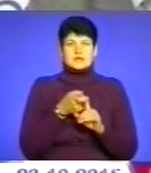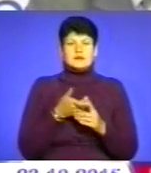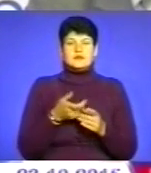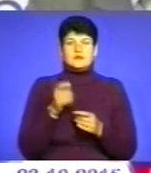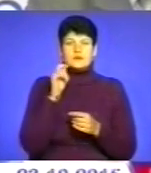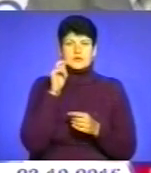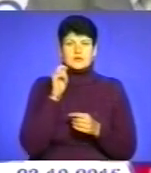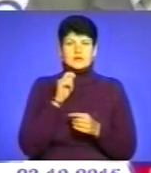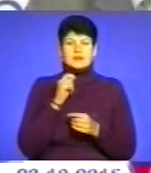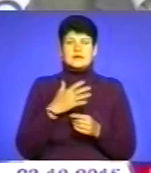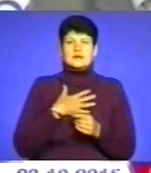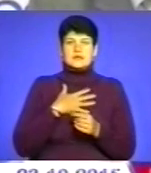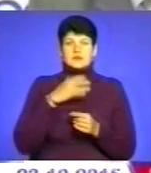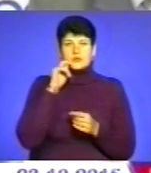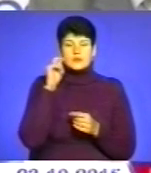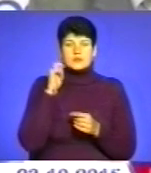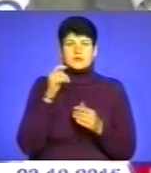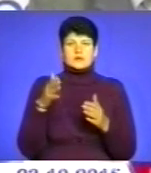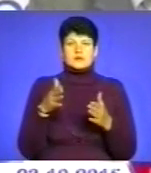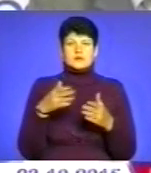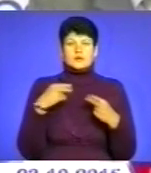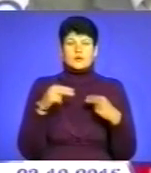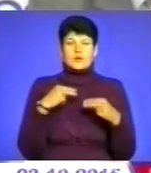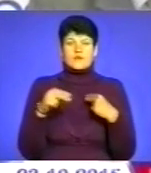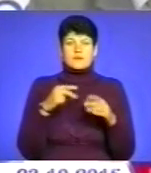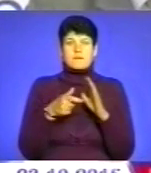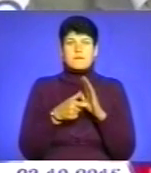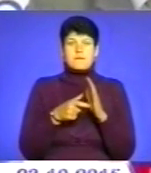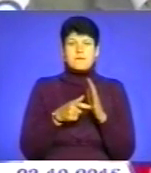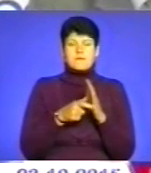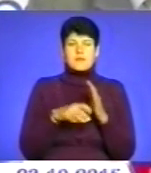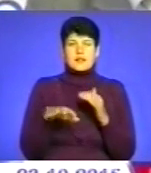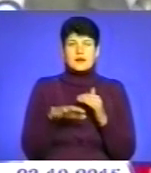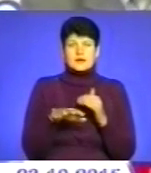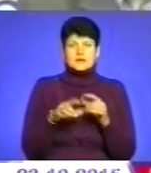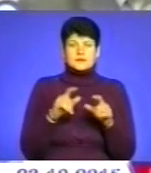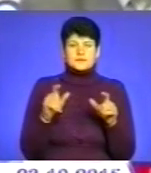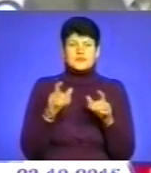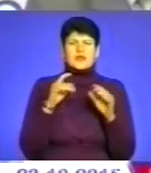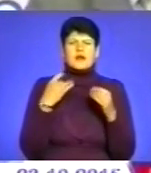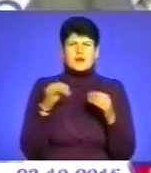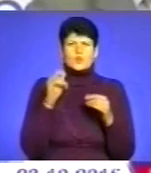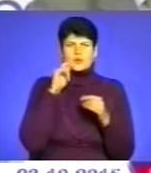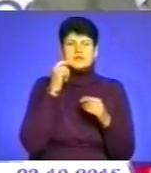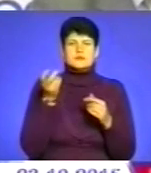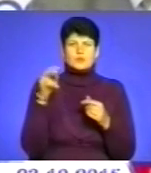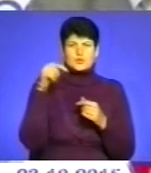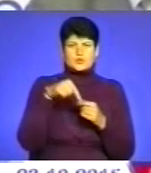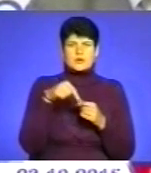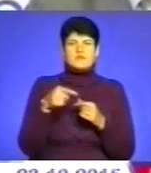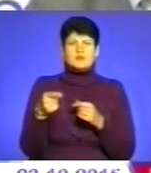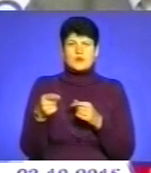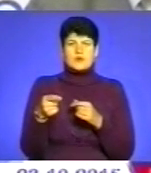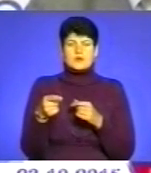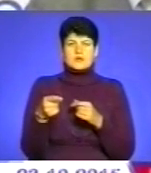і в канадсько-українській дороговій палаті, і в конресі українській в Канади. Хай українці прийдуть сюди, Тернопіль,